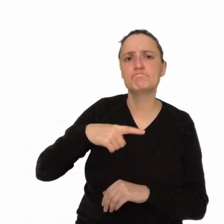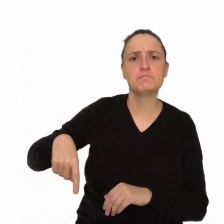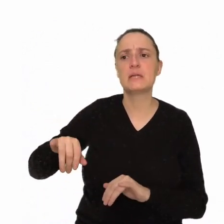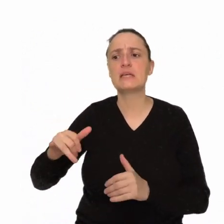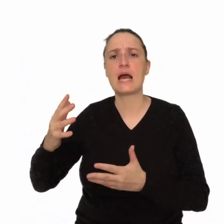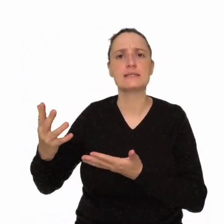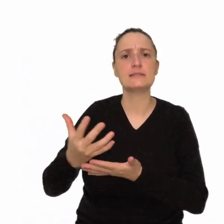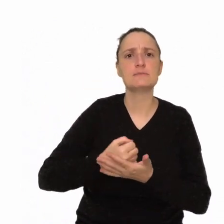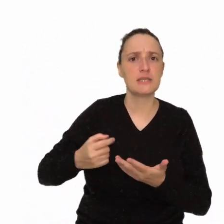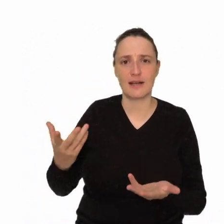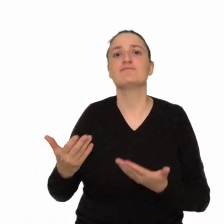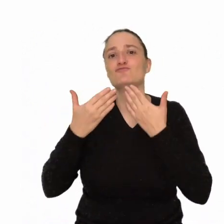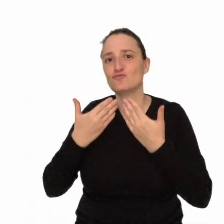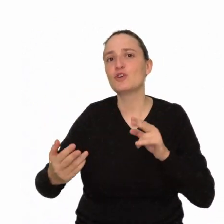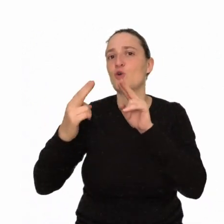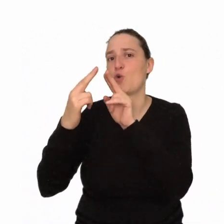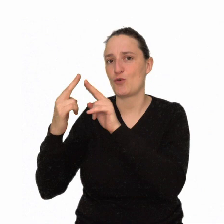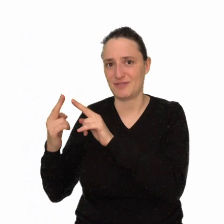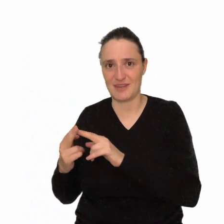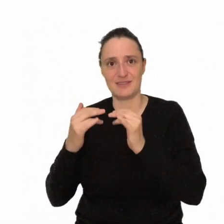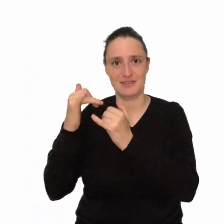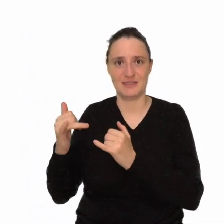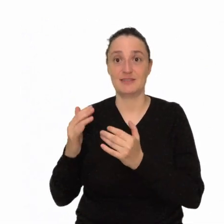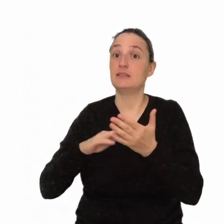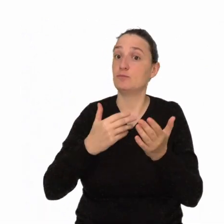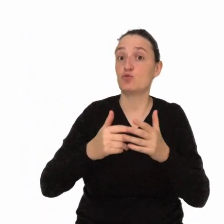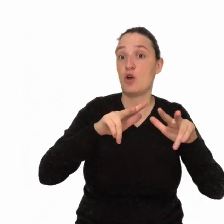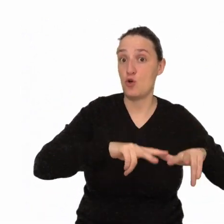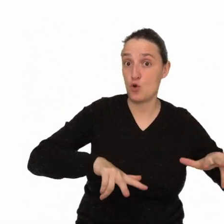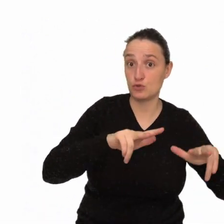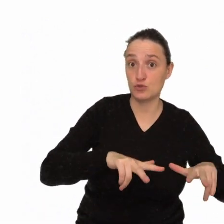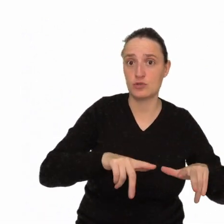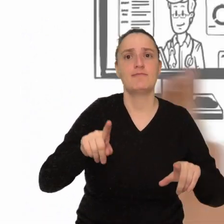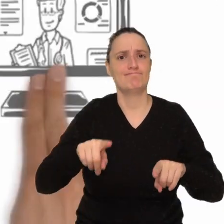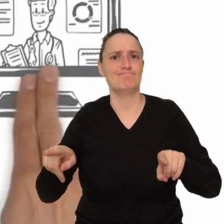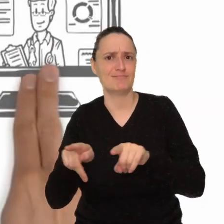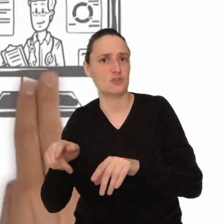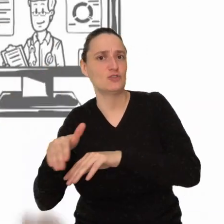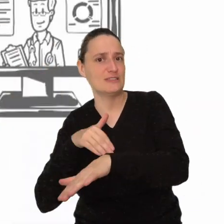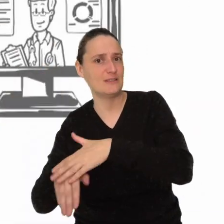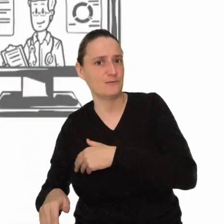kontakty z innymi osobami na gruncie rodzinnym, ale także na gruncie zawodowym.